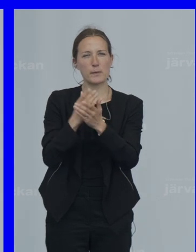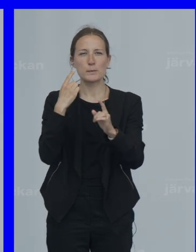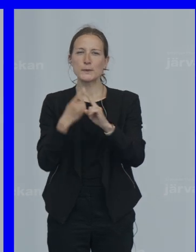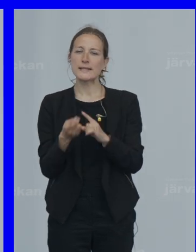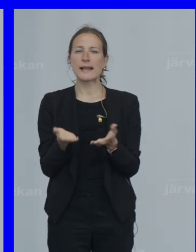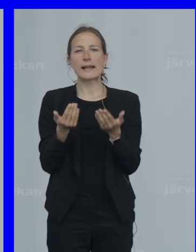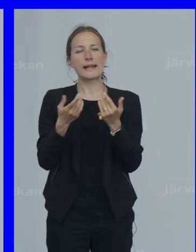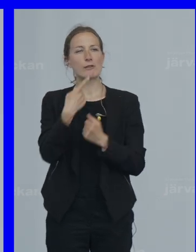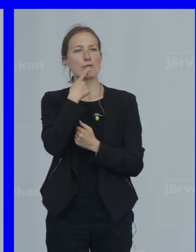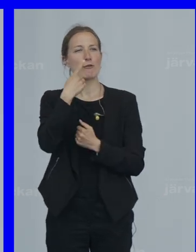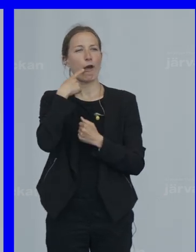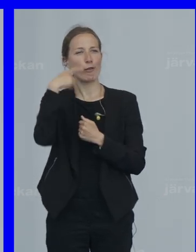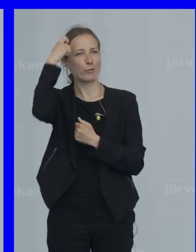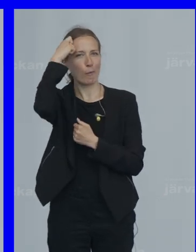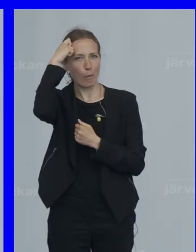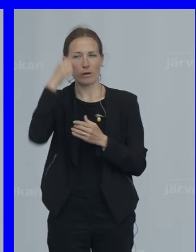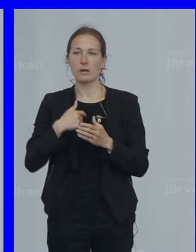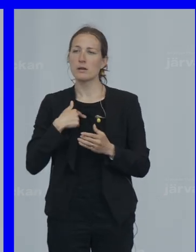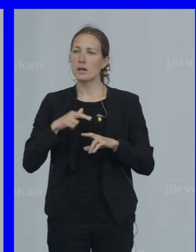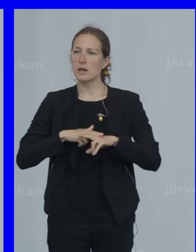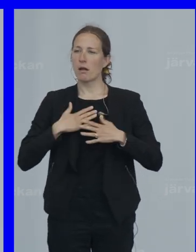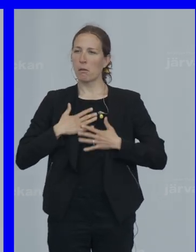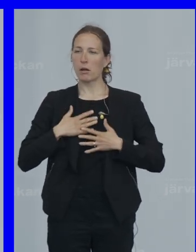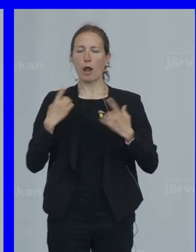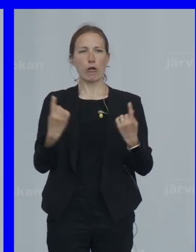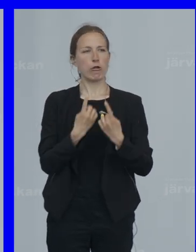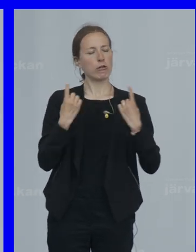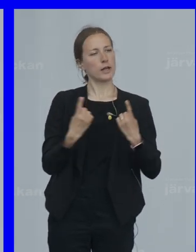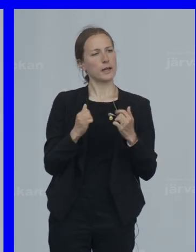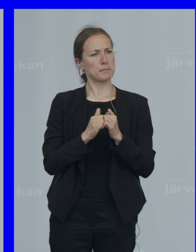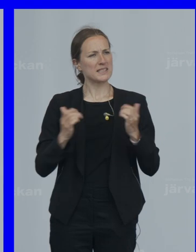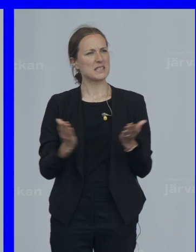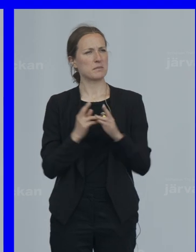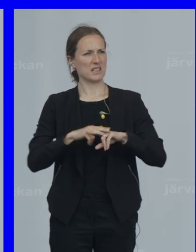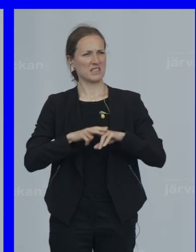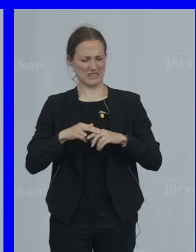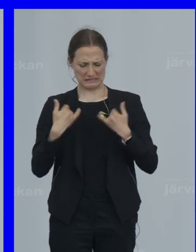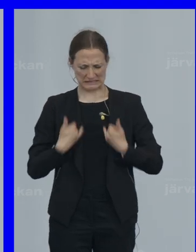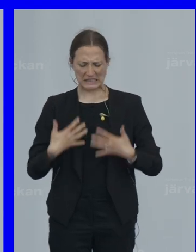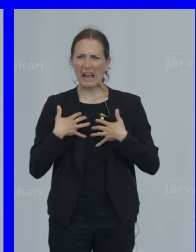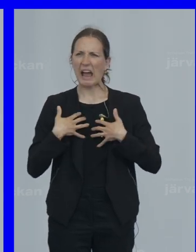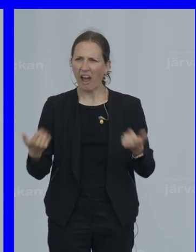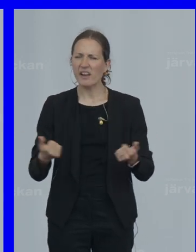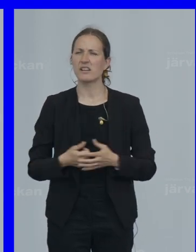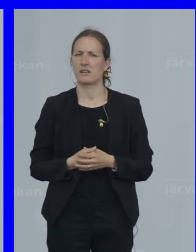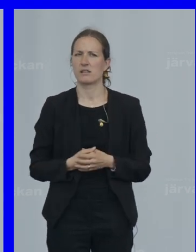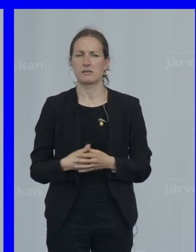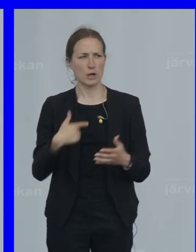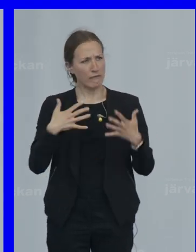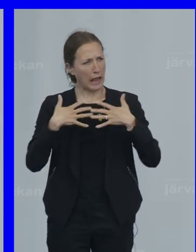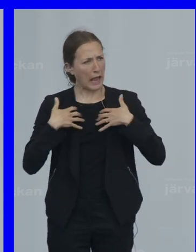hår Jag var lycklig men jag var också arg Arg, faktiskt